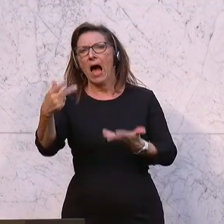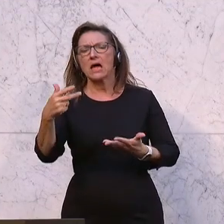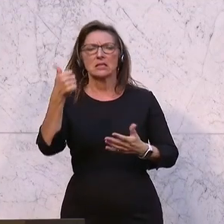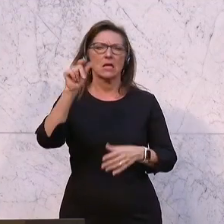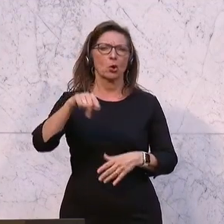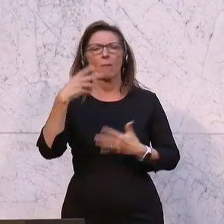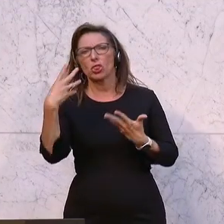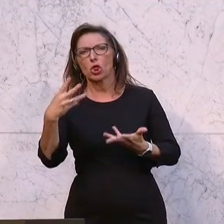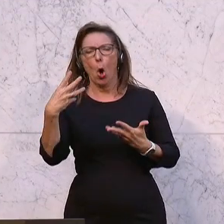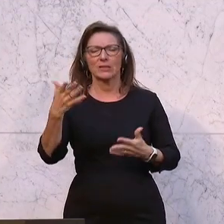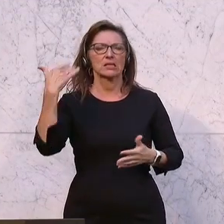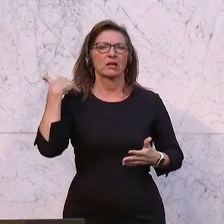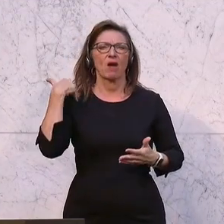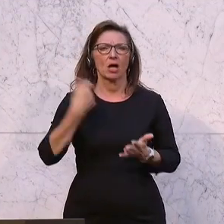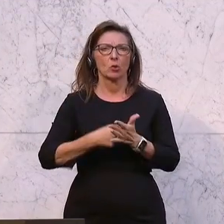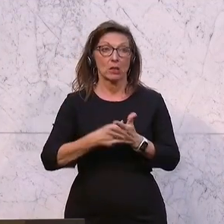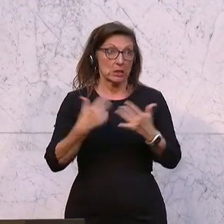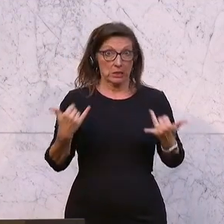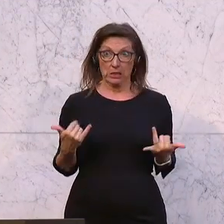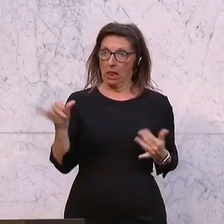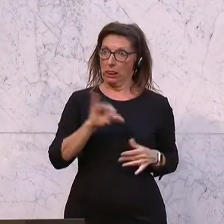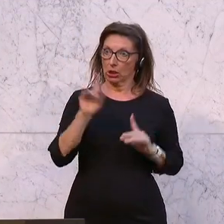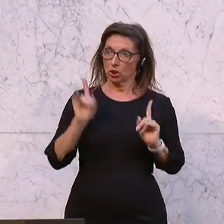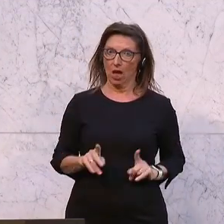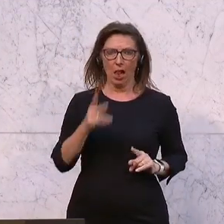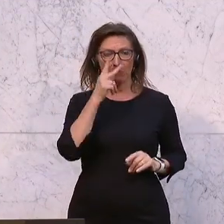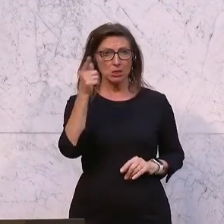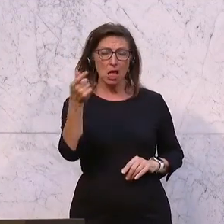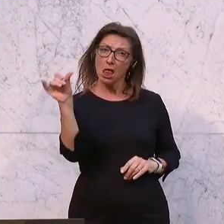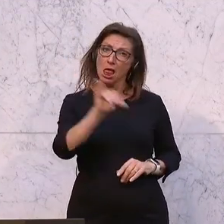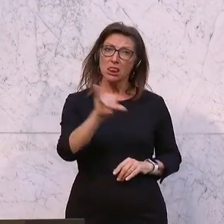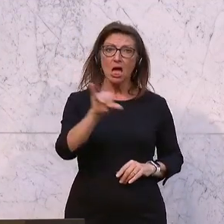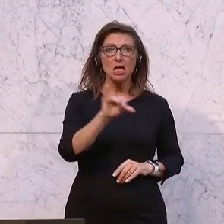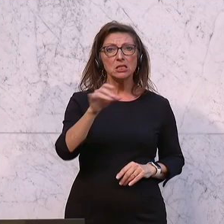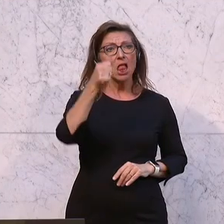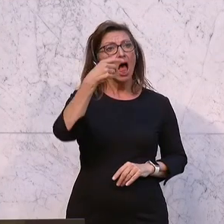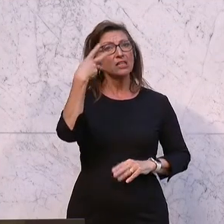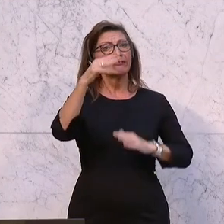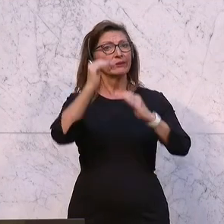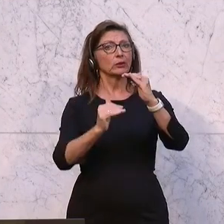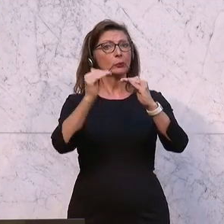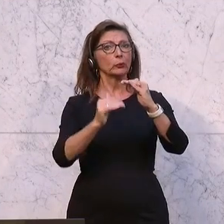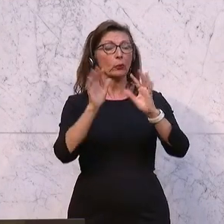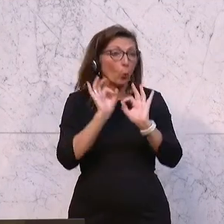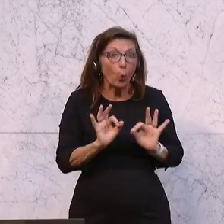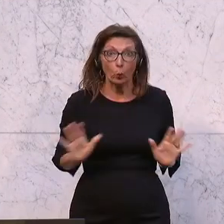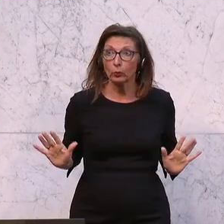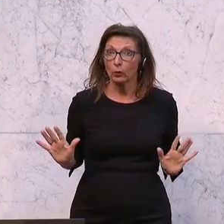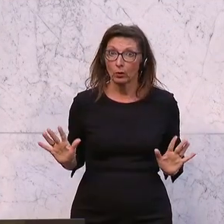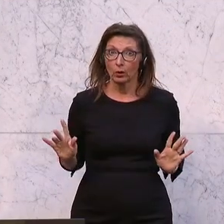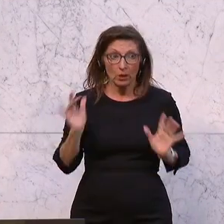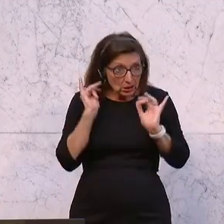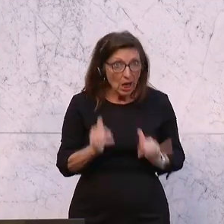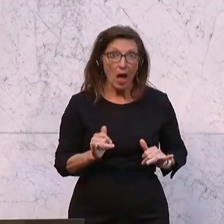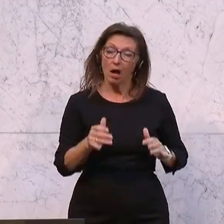,90 vor einiger Zeit. Jetzt habe ich Tankstellen gesehen, wo der Diesel wieder unter 1,40 hat. Was gut ist, wir begrüßen das,